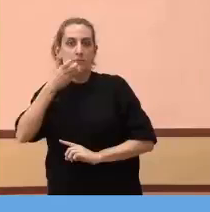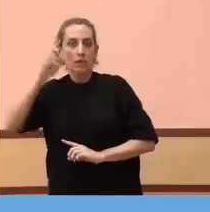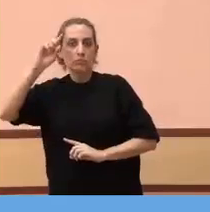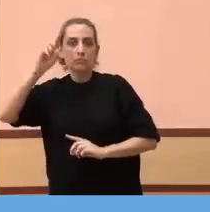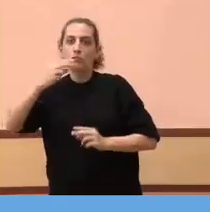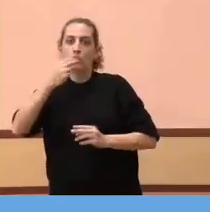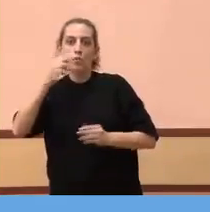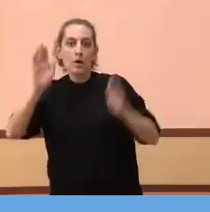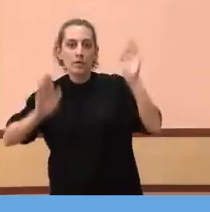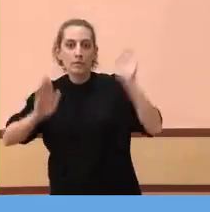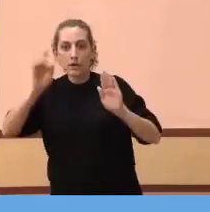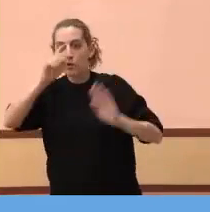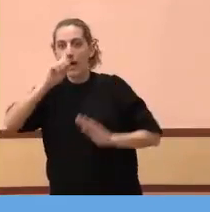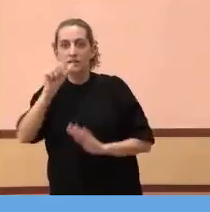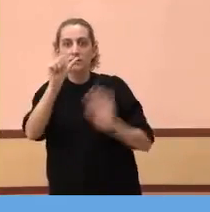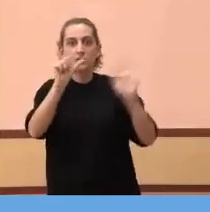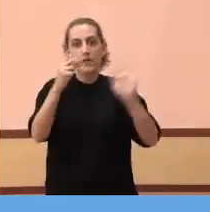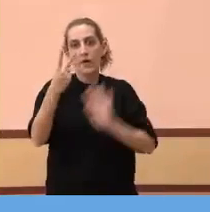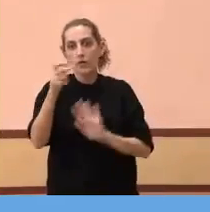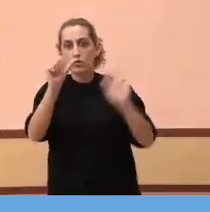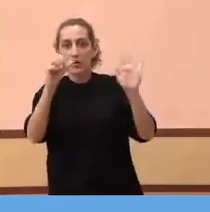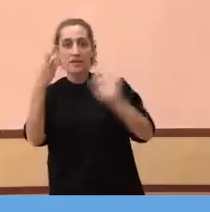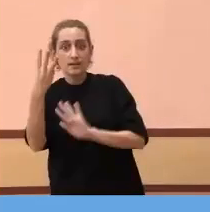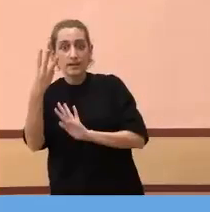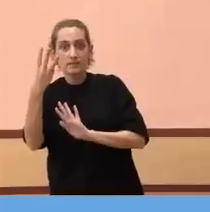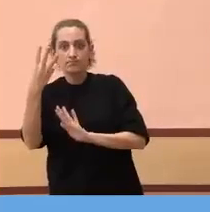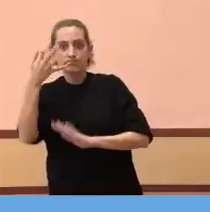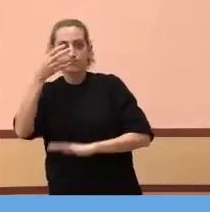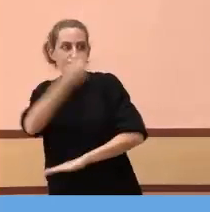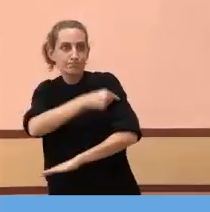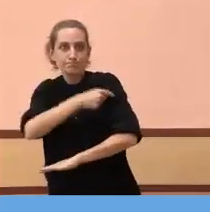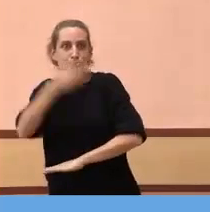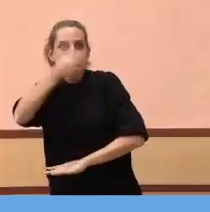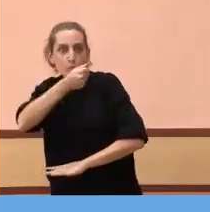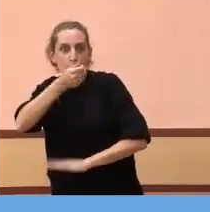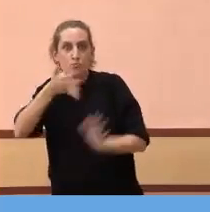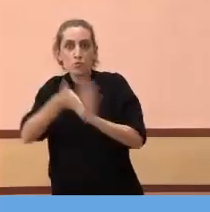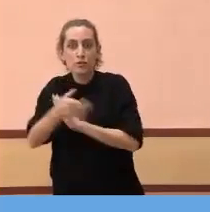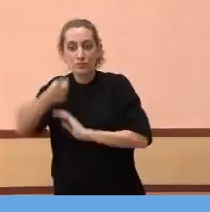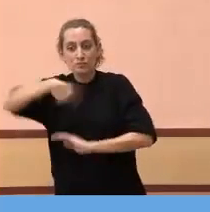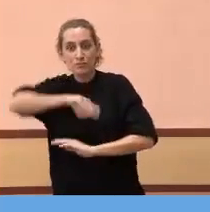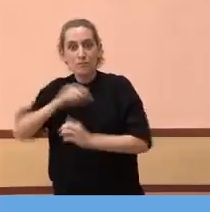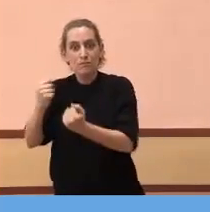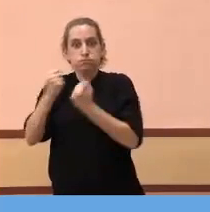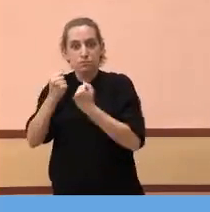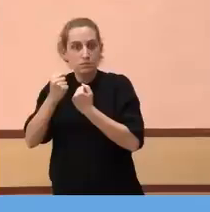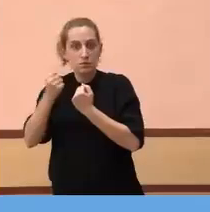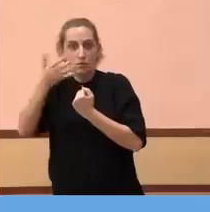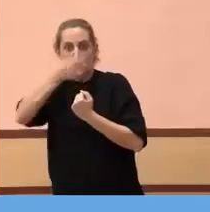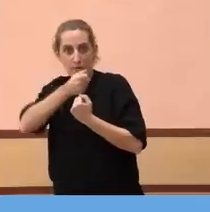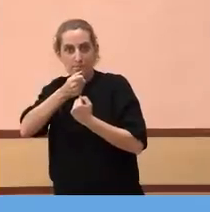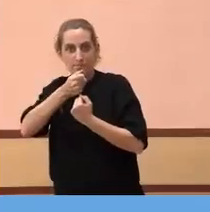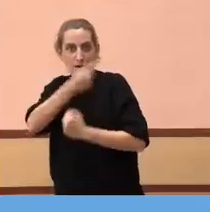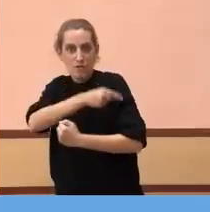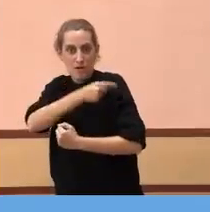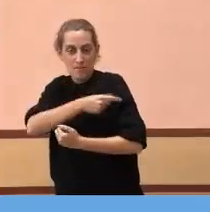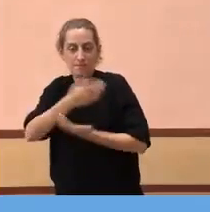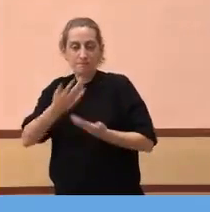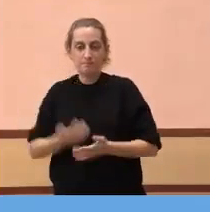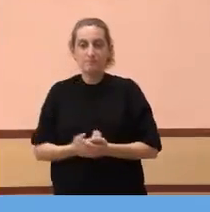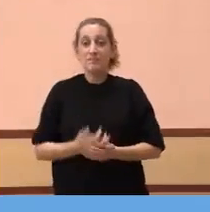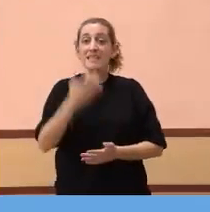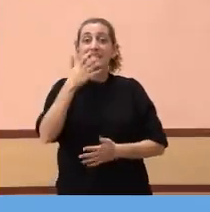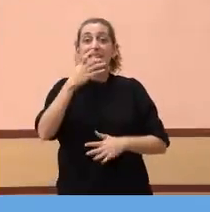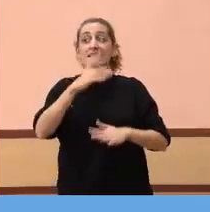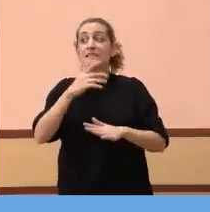la tenim vacunada perquè tenim limitada aquesta vacuna als 55 anys. Si em permets, Carmen,